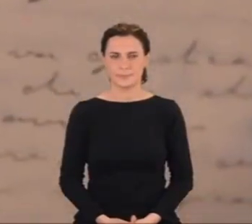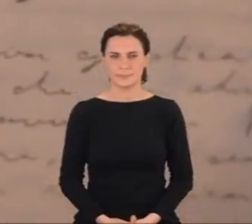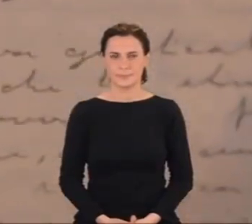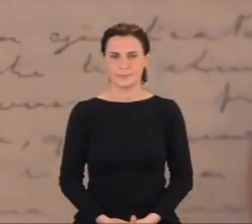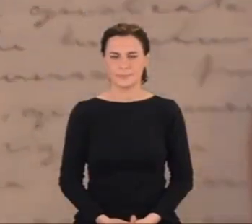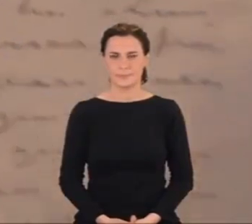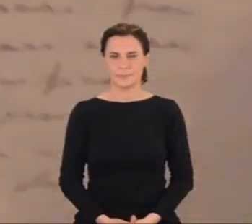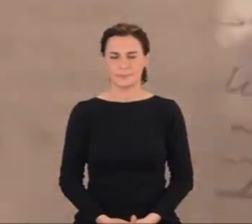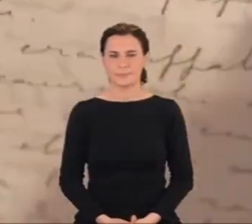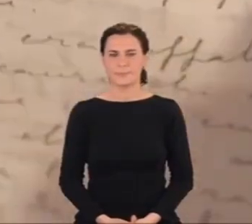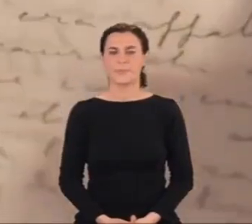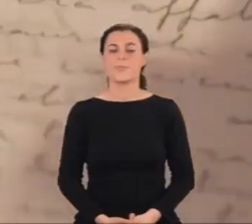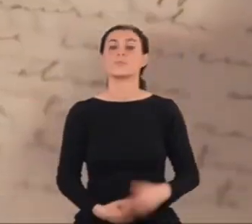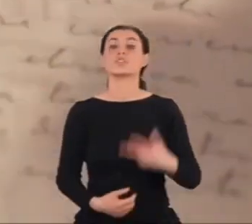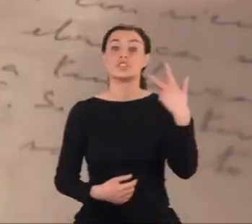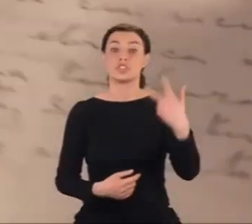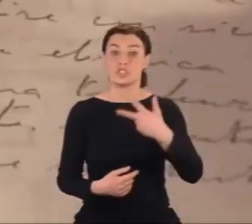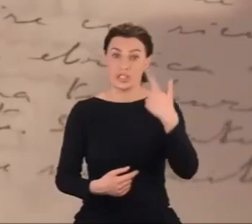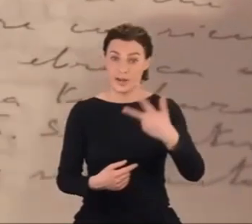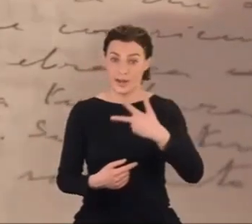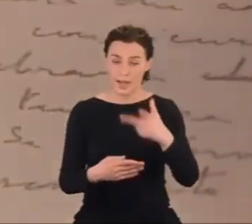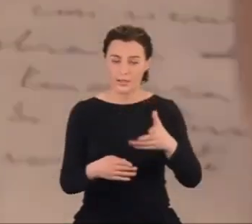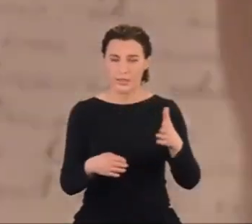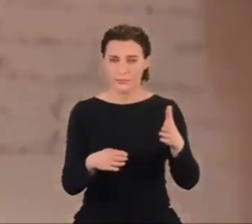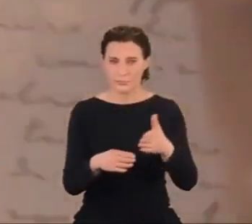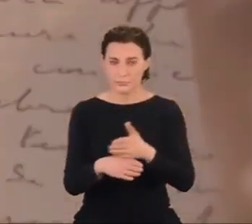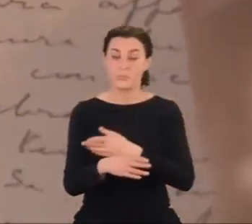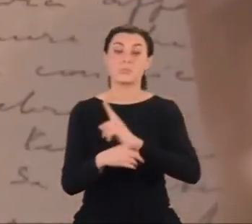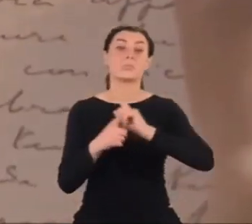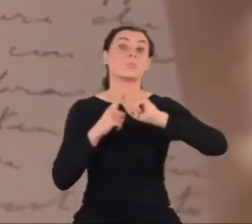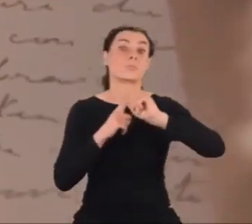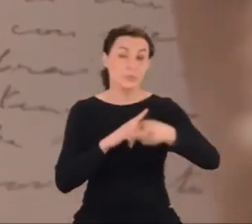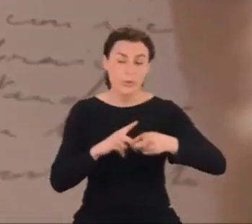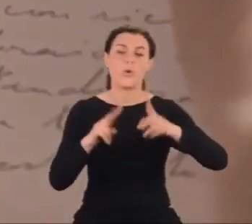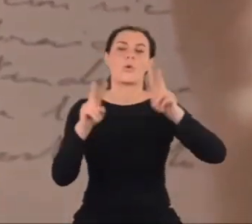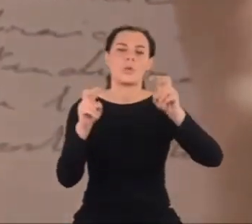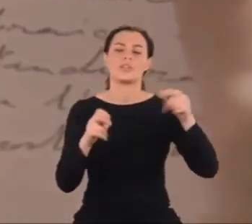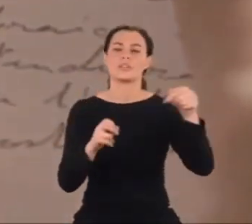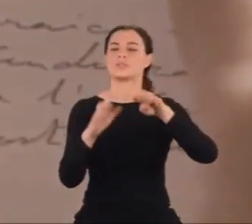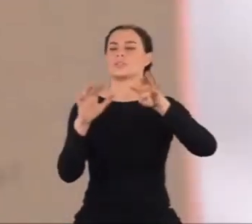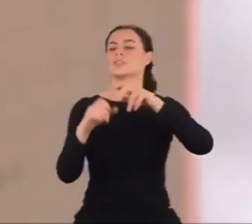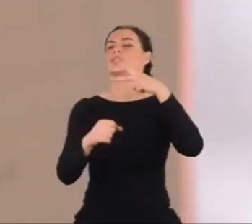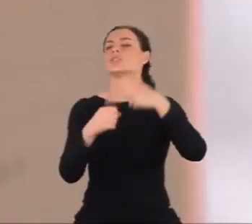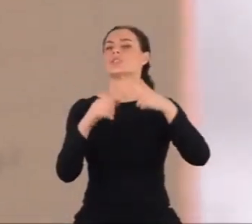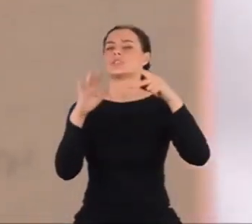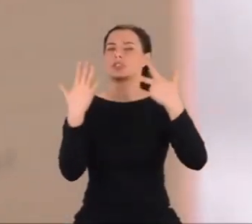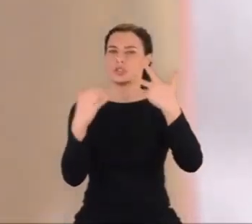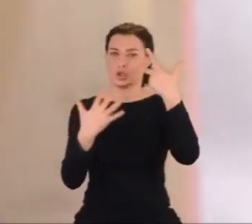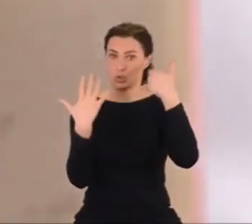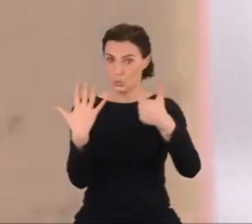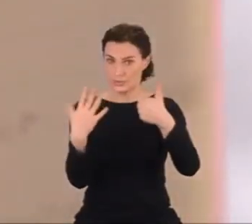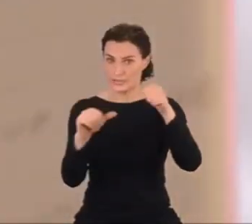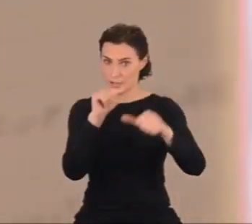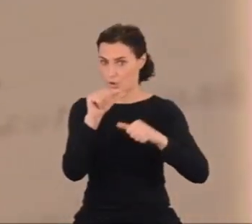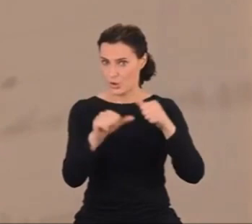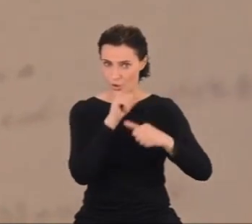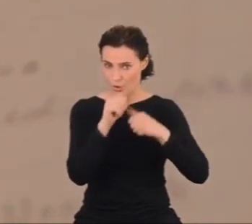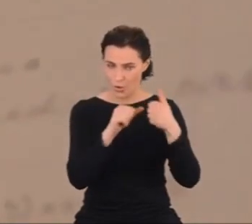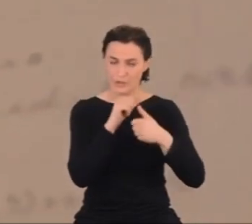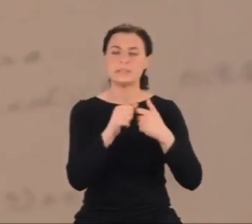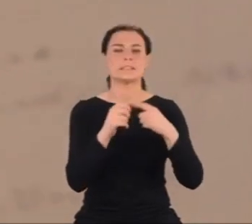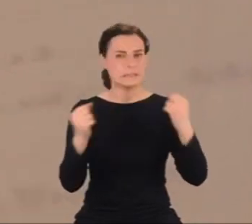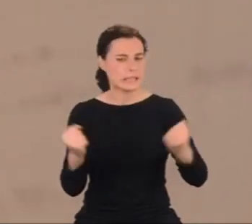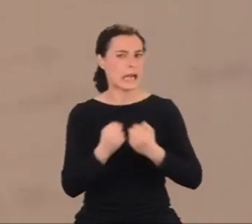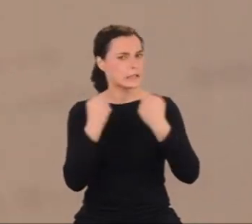Otrząsa się dopiero po trzech latach. W 1936 roku wraca do świata i znów